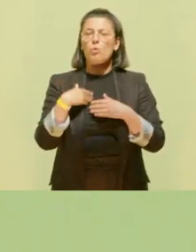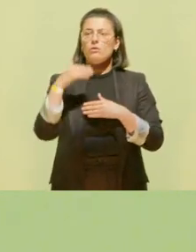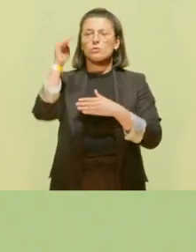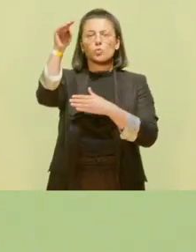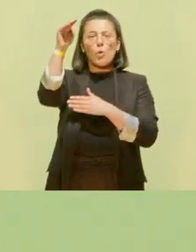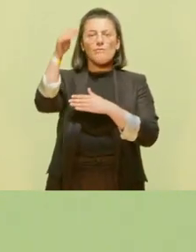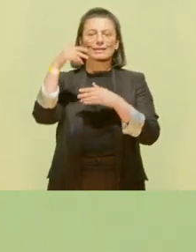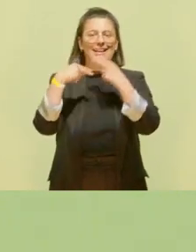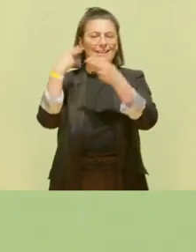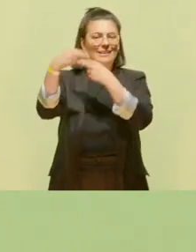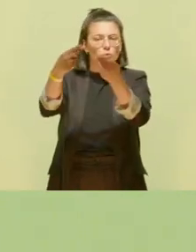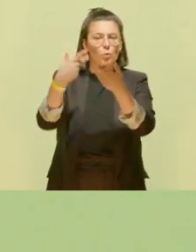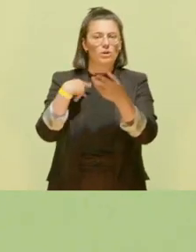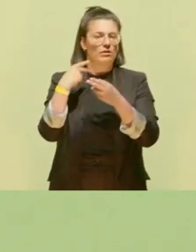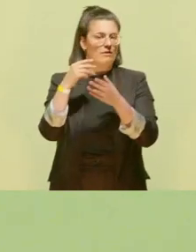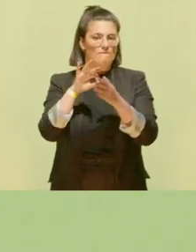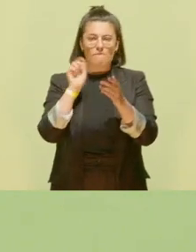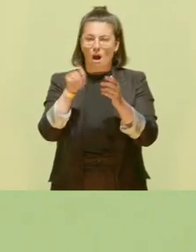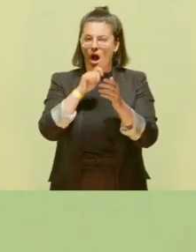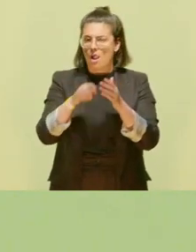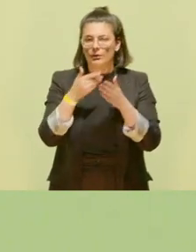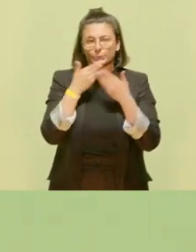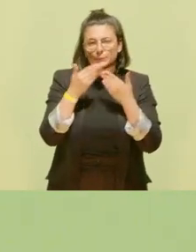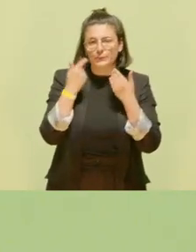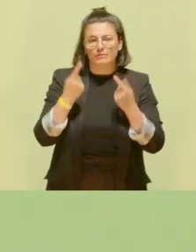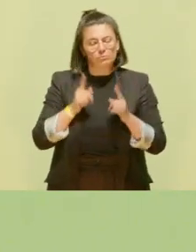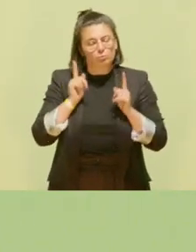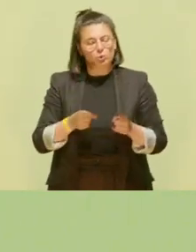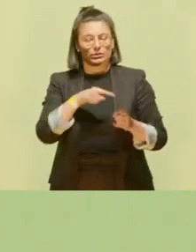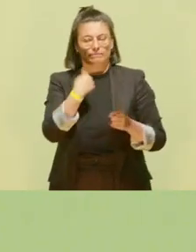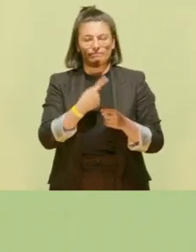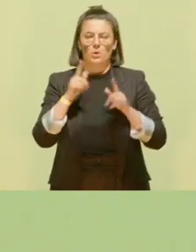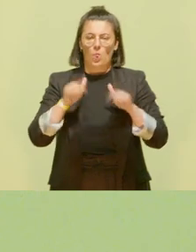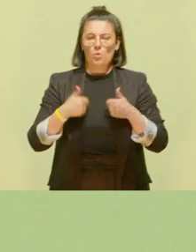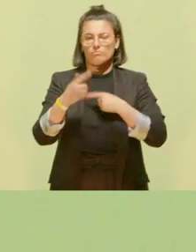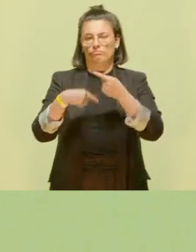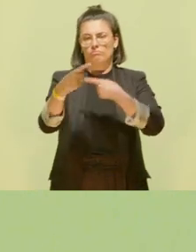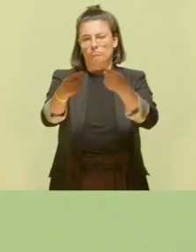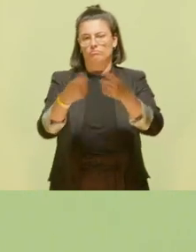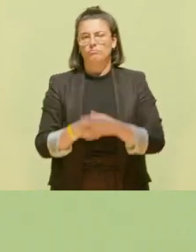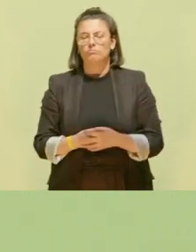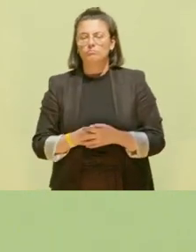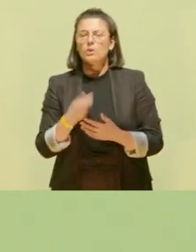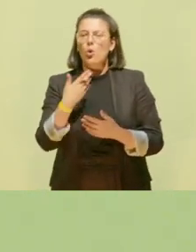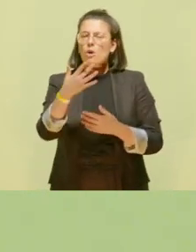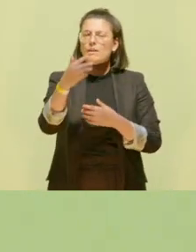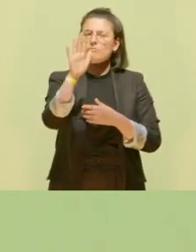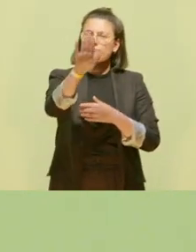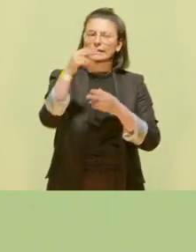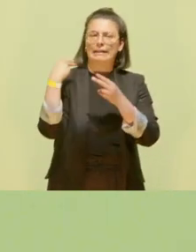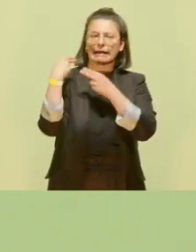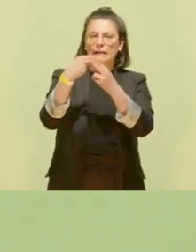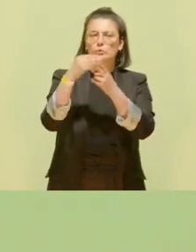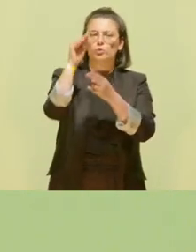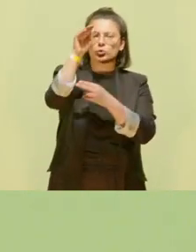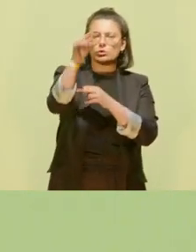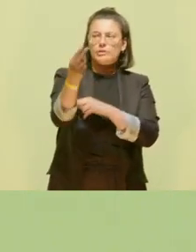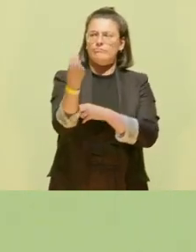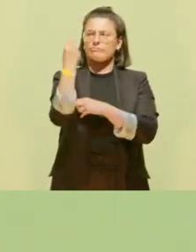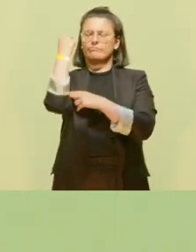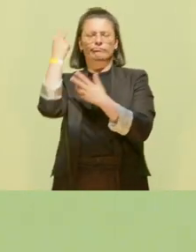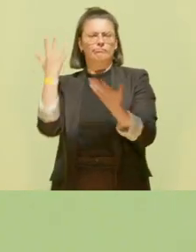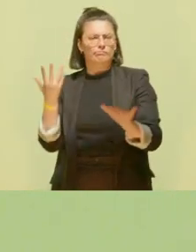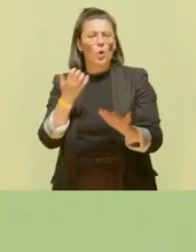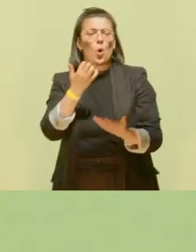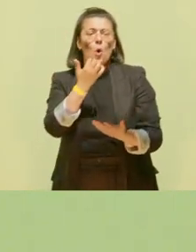haben, wenn wir nicht jetzt handeln. Eines Tages werden Sie auf diesen Punkt in der Geschichte zurückschauen und hoffentlich,